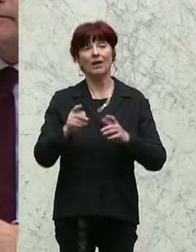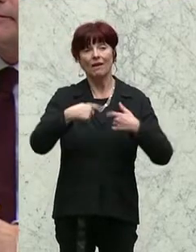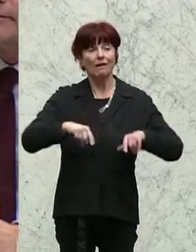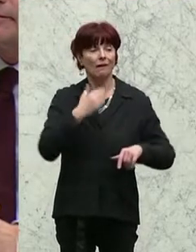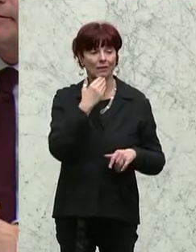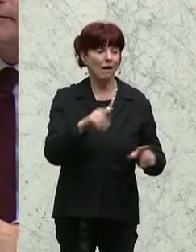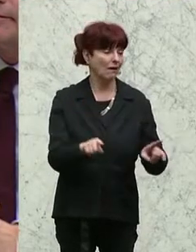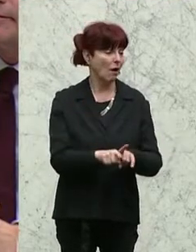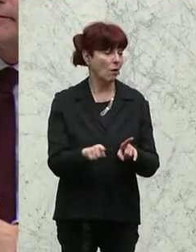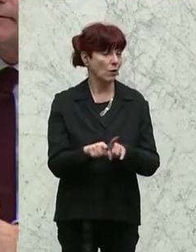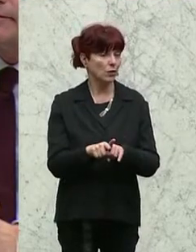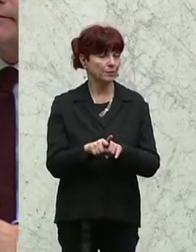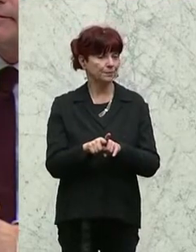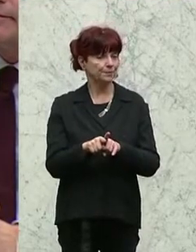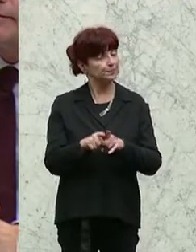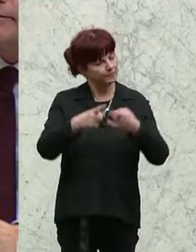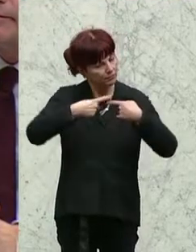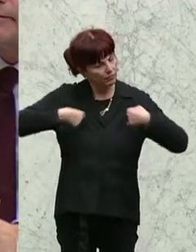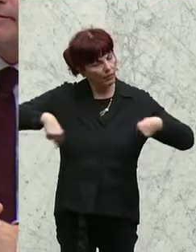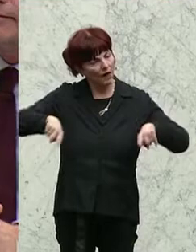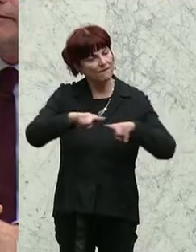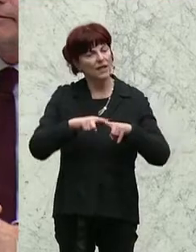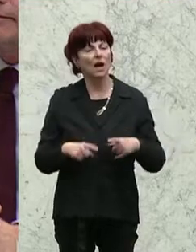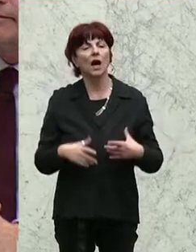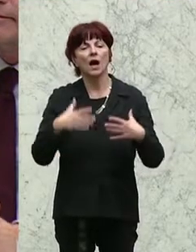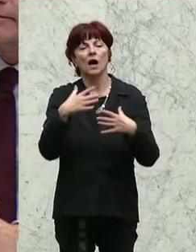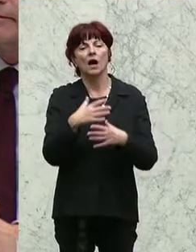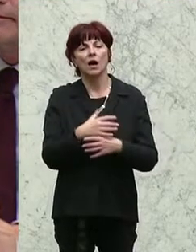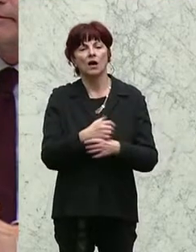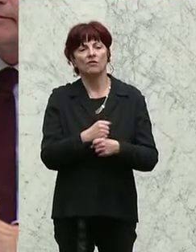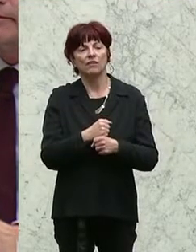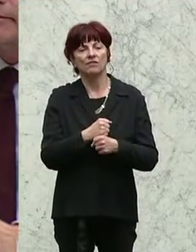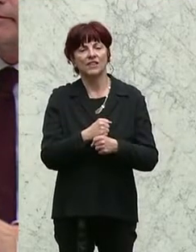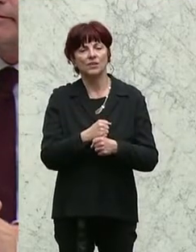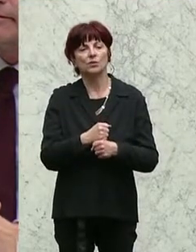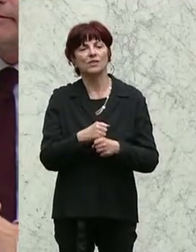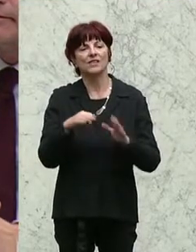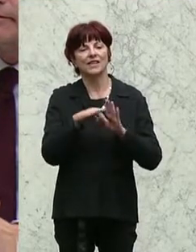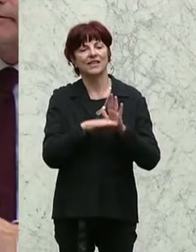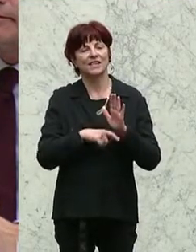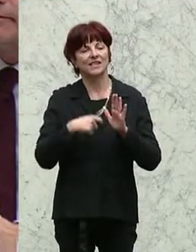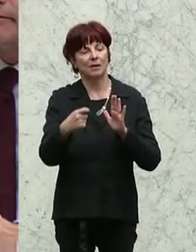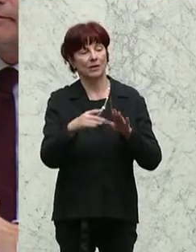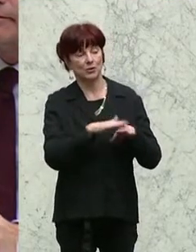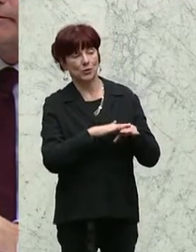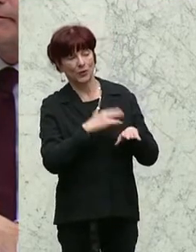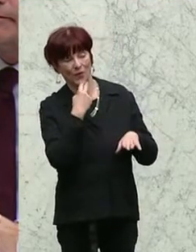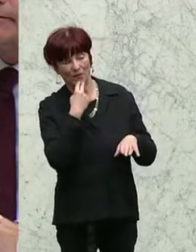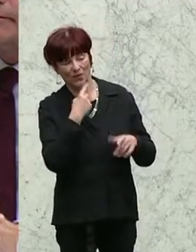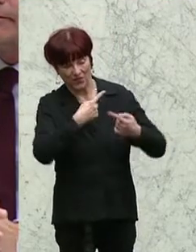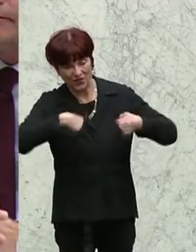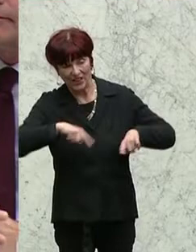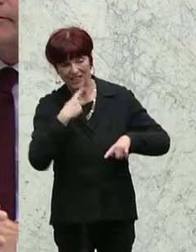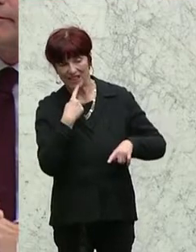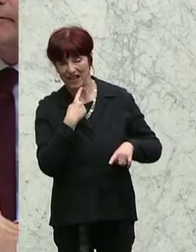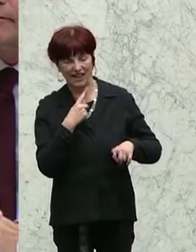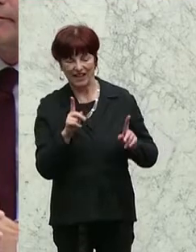wir als Verfassungsgesetzgeber, verzeihen Sie, dass ich wir sage, die Aufmerksamkeit darauf lenken